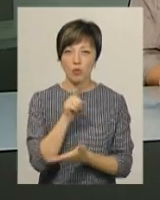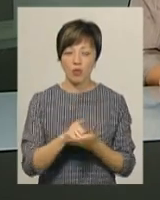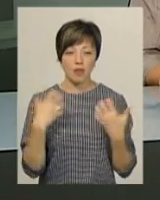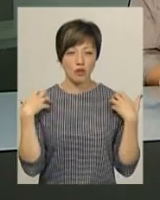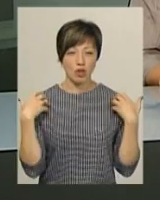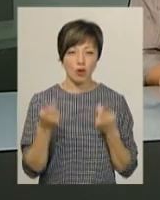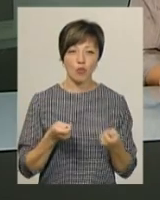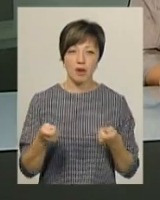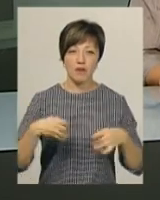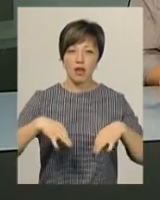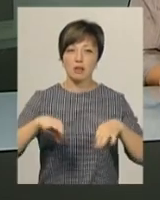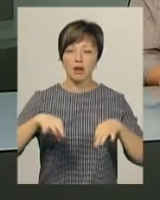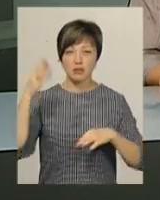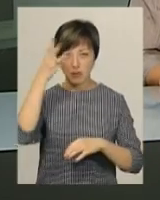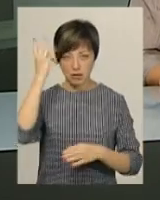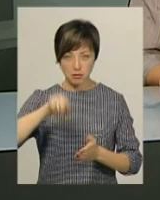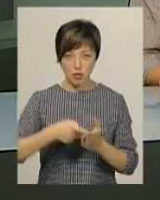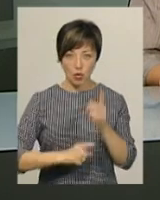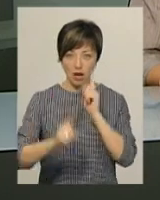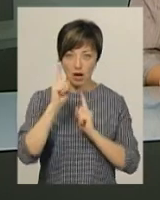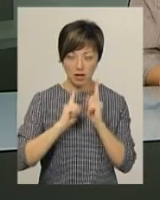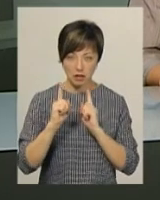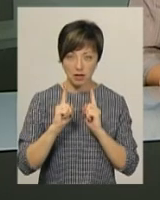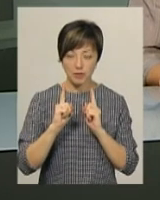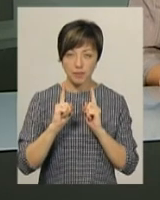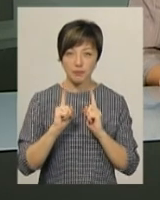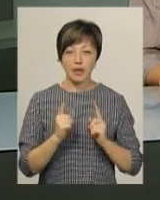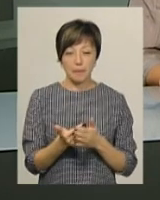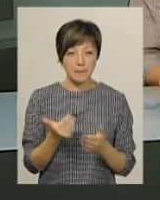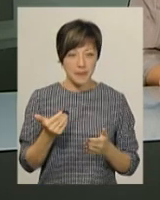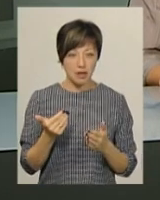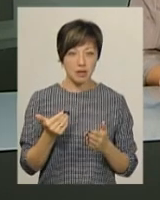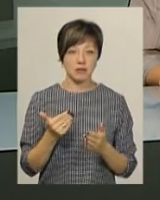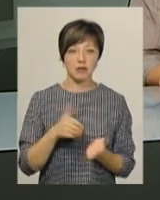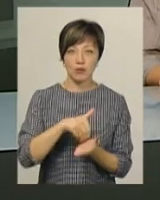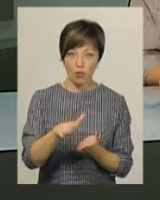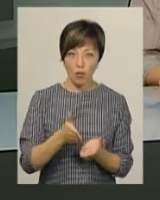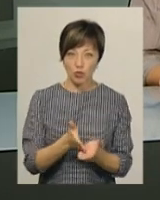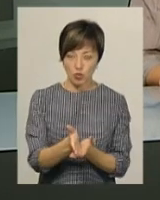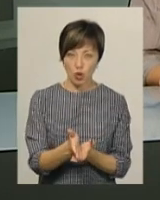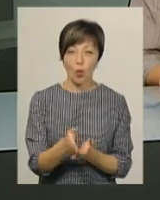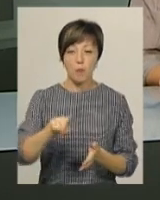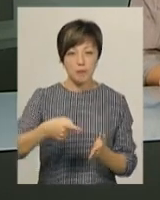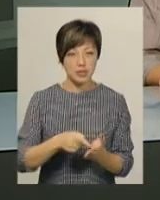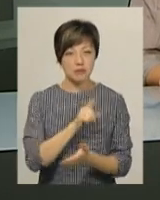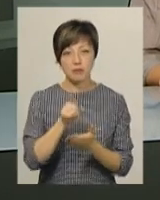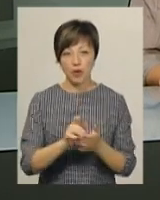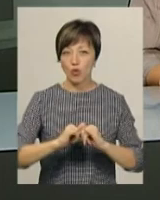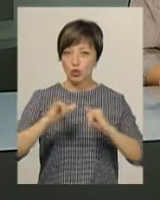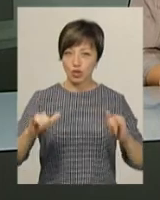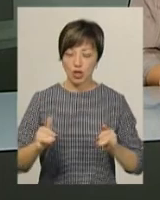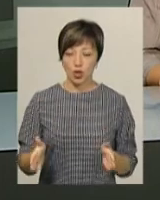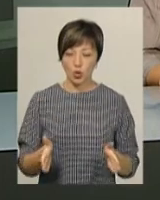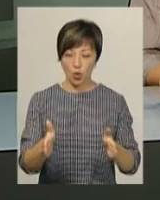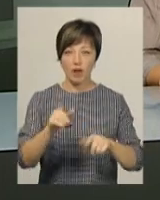начальника управління транспорту Хмельницької міської ради Сергія Шепарева, перед тим, як відмовитися від маршруток, у місті мають розширити дороги,